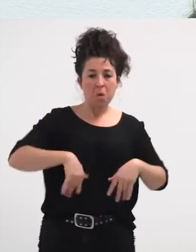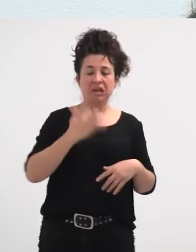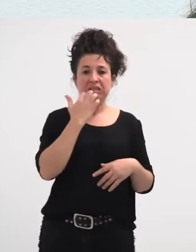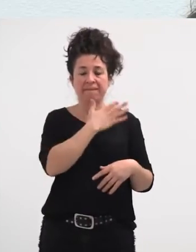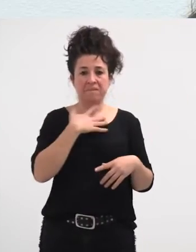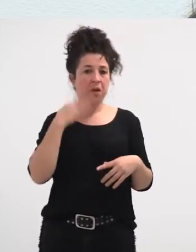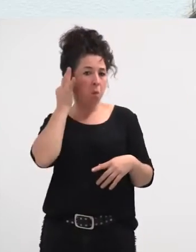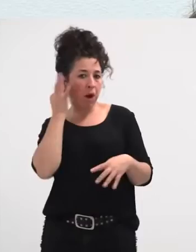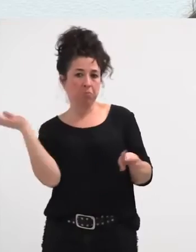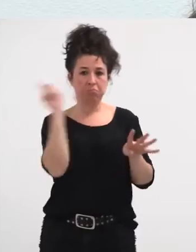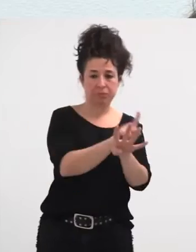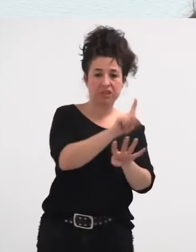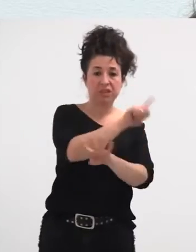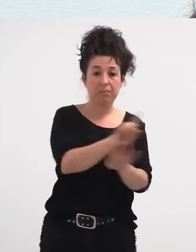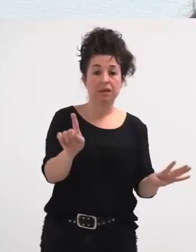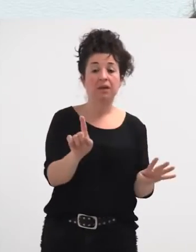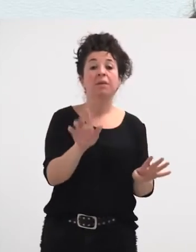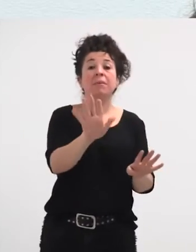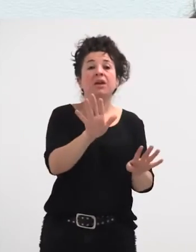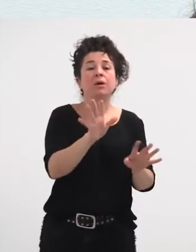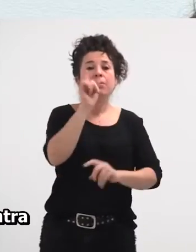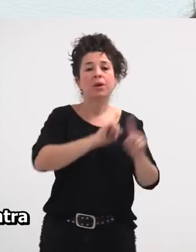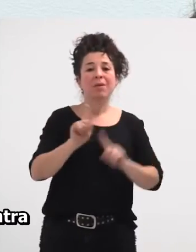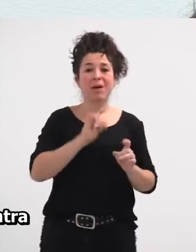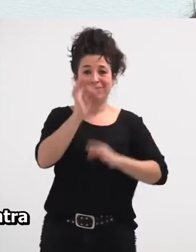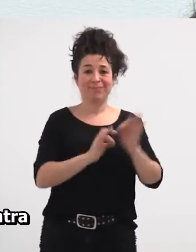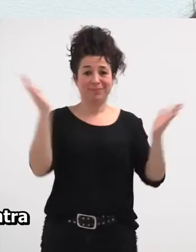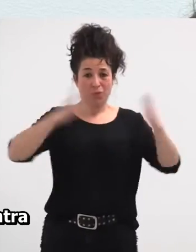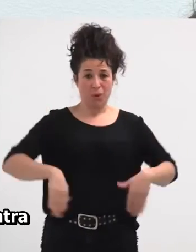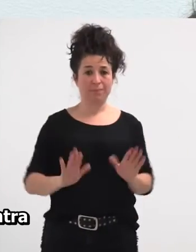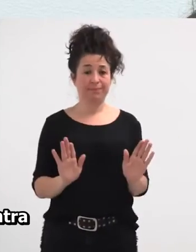emakumeekin desfilatzeko, arazoa da, ez direla antolatzen. baina,